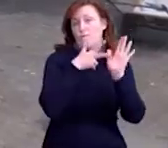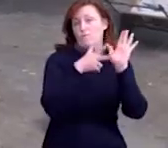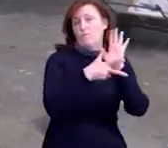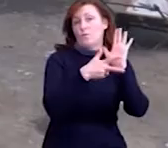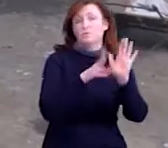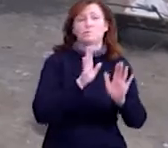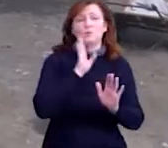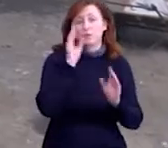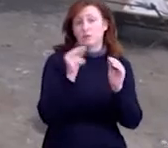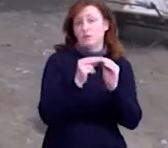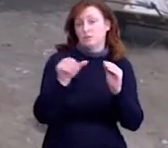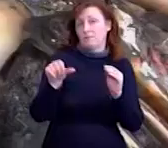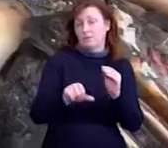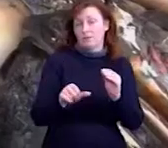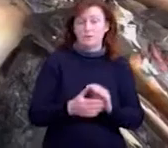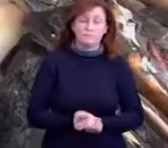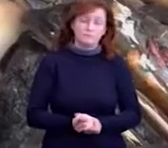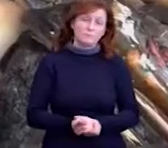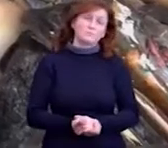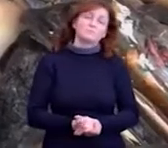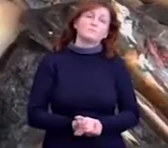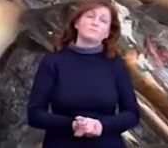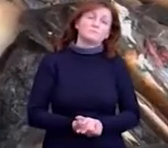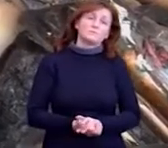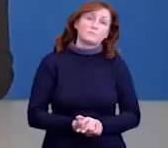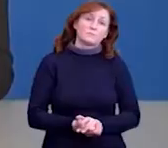Теціяна Лось, Віталій Коровко, новини на Суспільному.